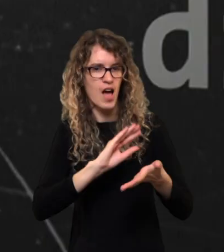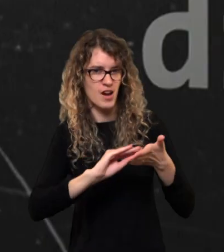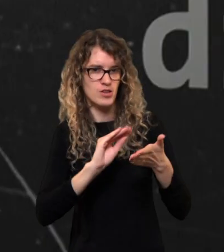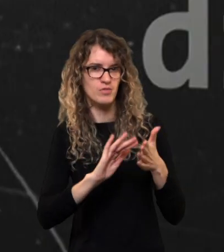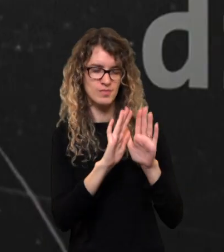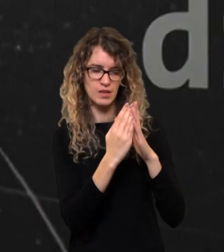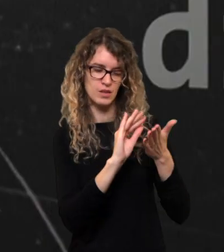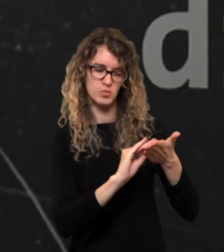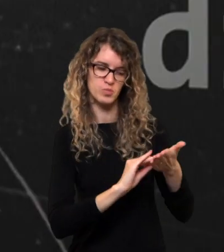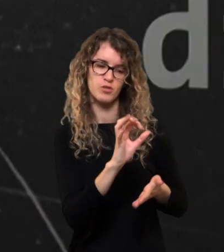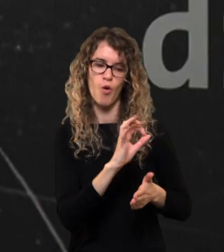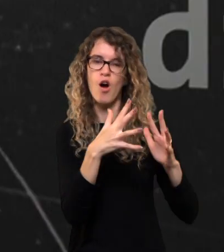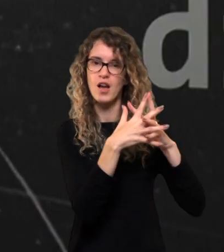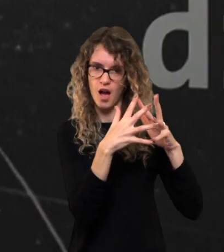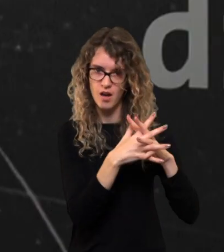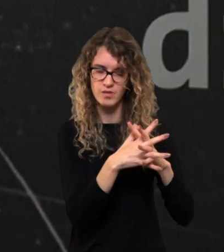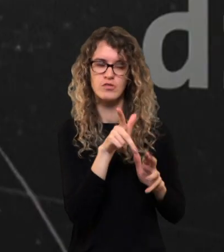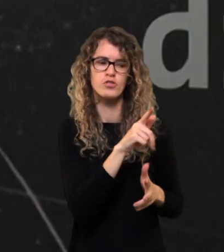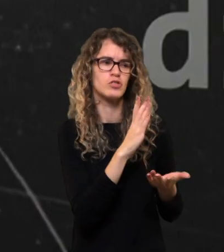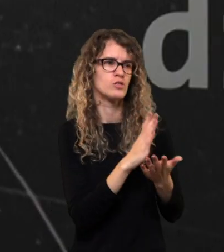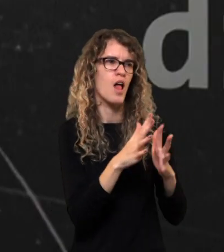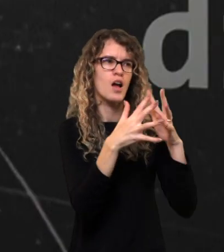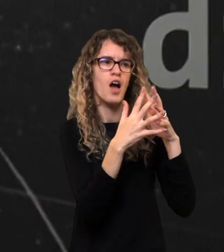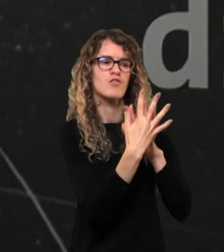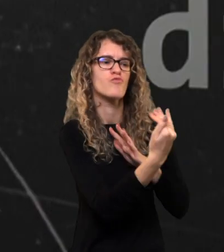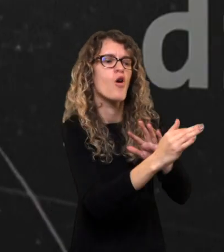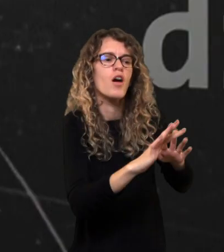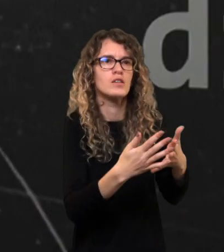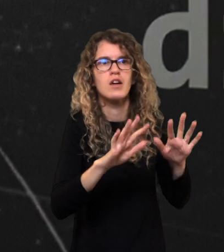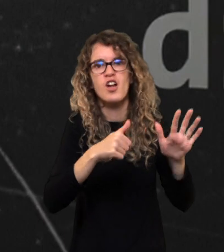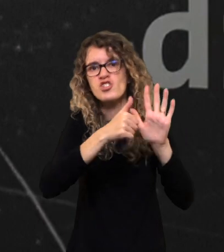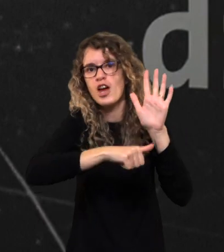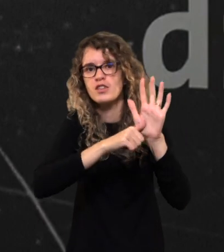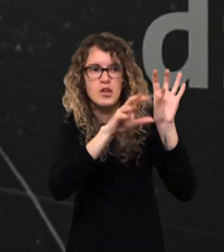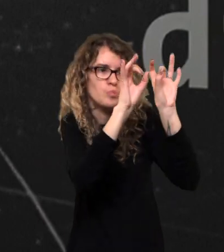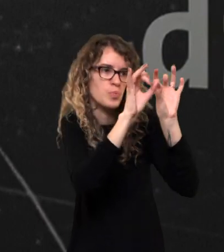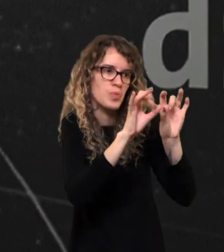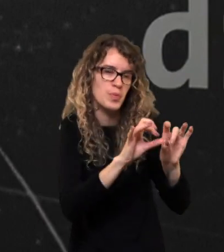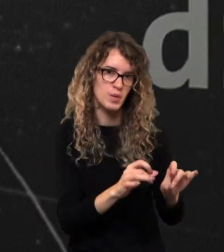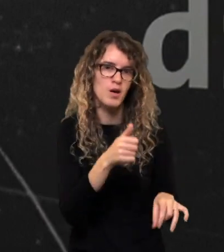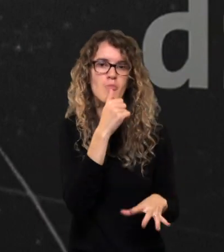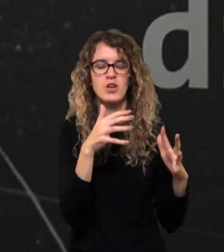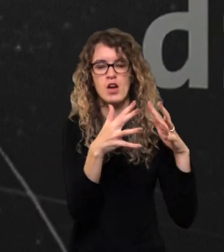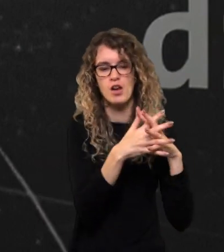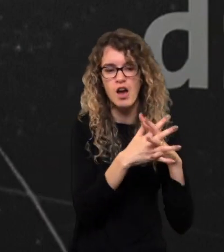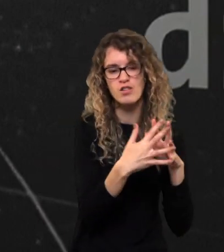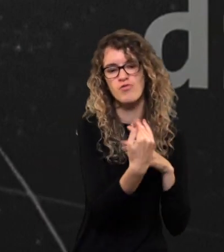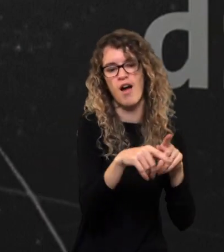ta paskutinė. Karls von Klausvitsas parašės knygą apie karą ir ten pas į karo apibrižimų gal 60.